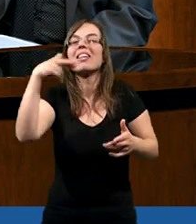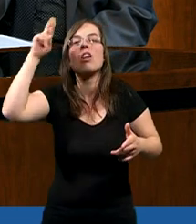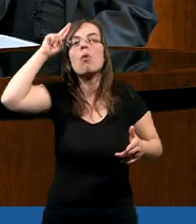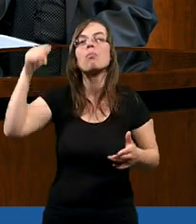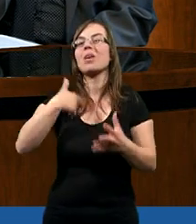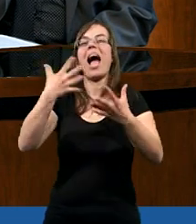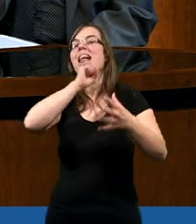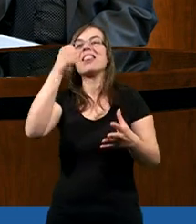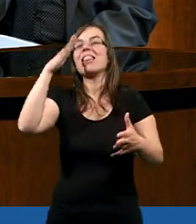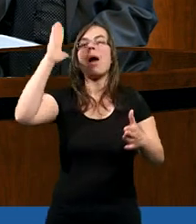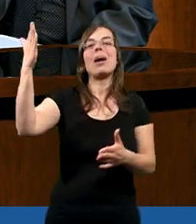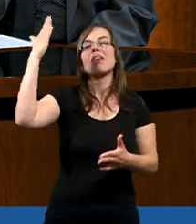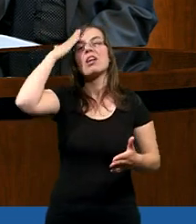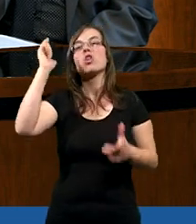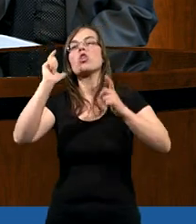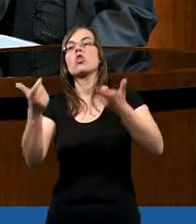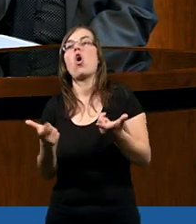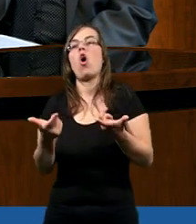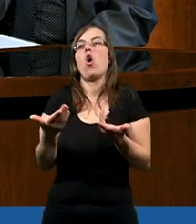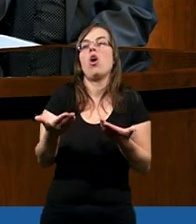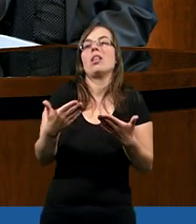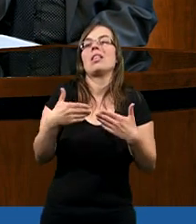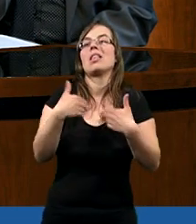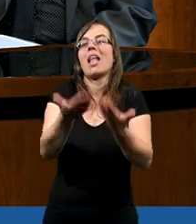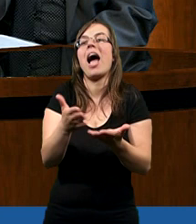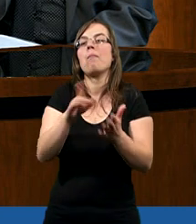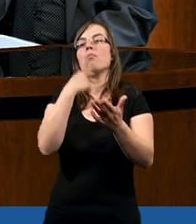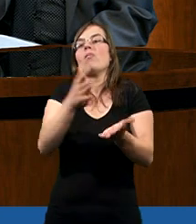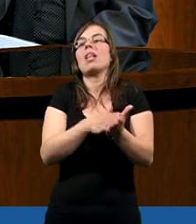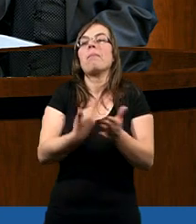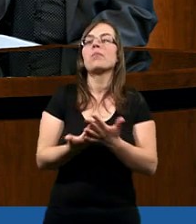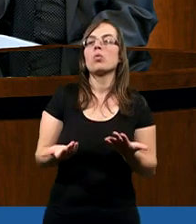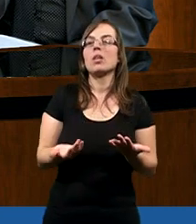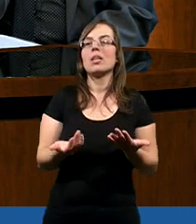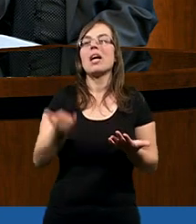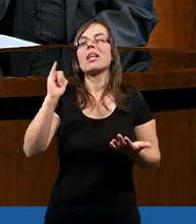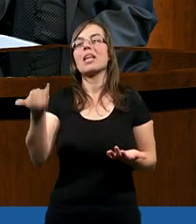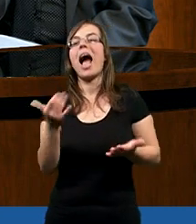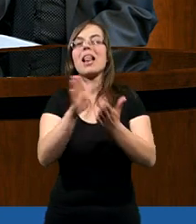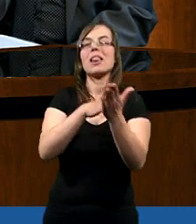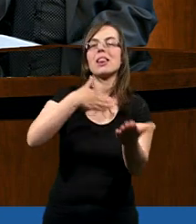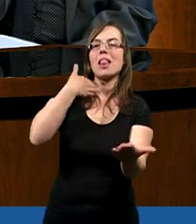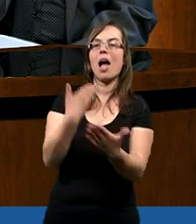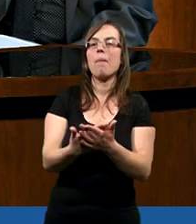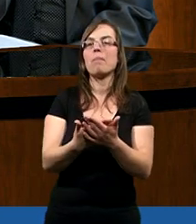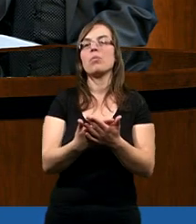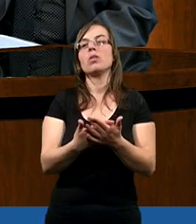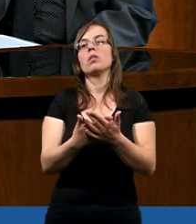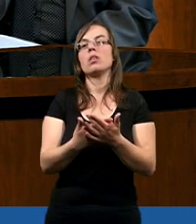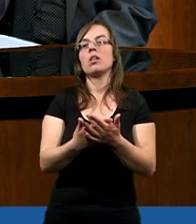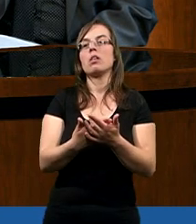zrozumiemy, bo ja nigdy nie będę wiedział, kto dał, czy powiedzmy, jak na przykład